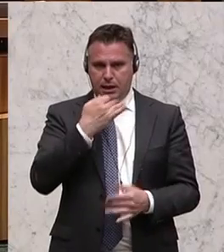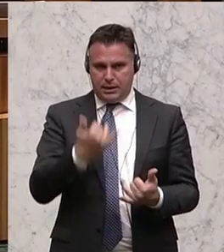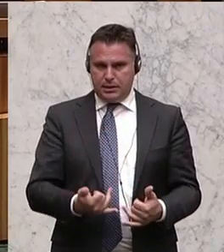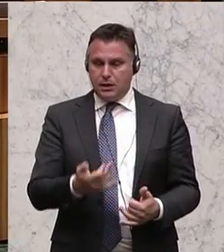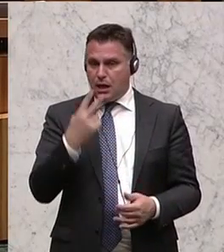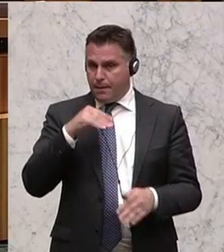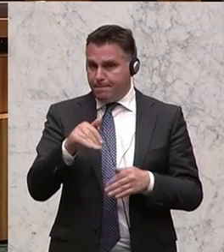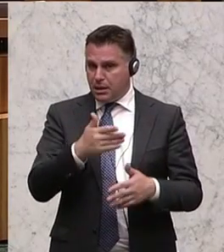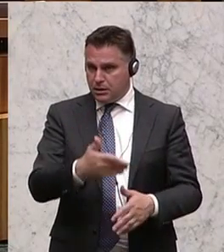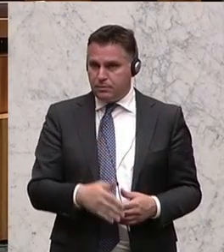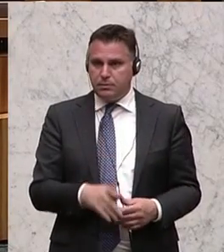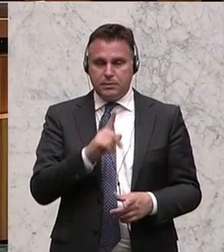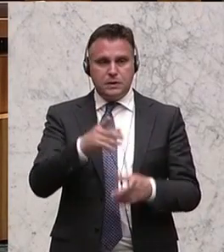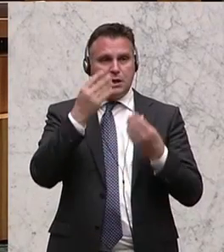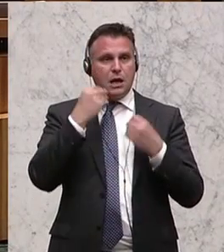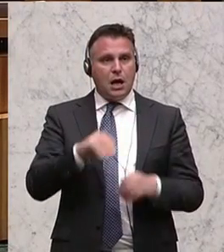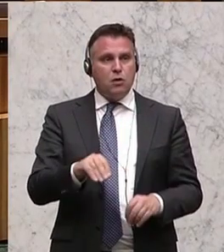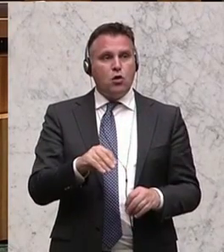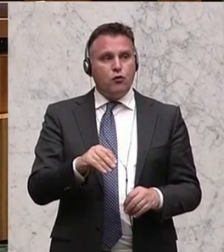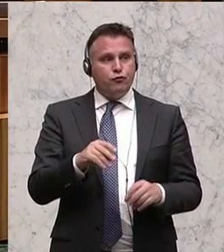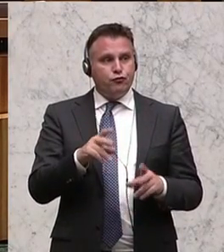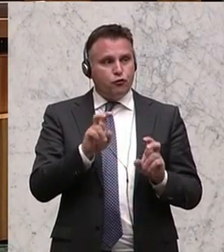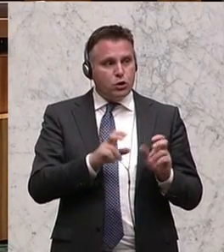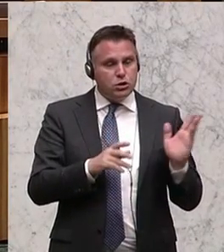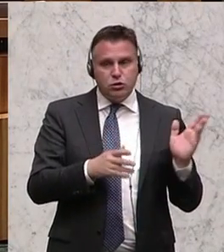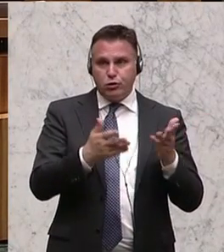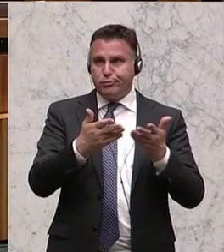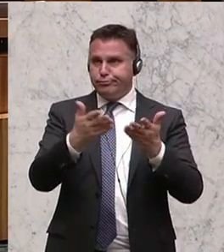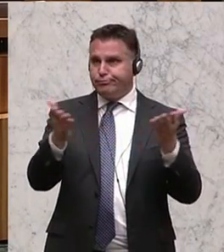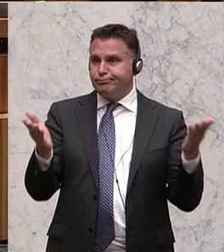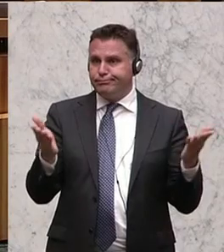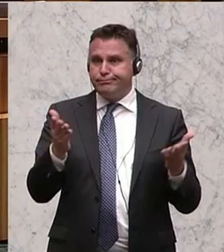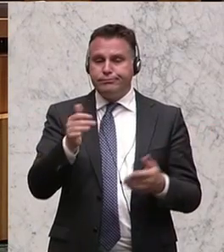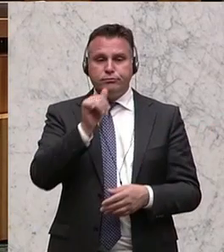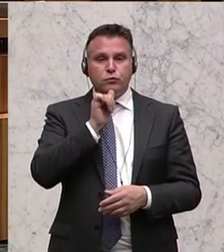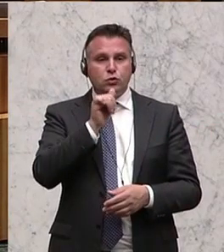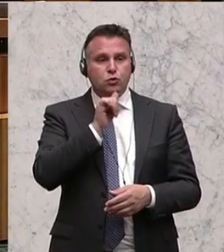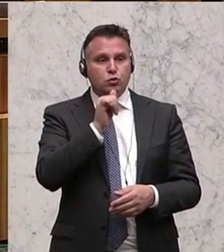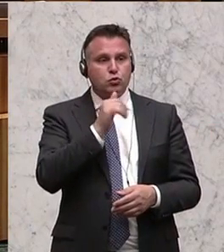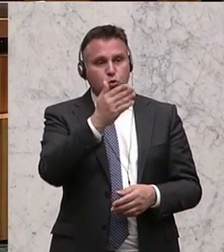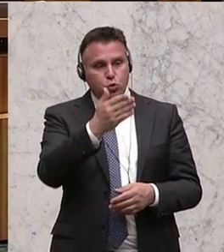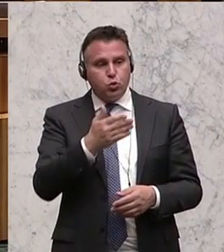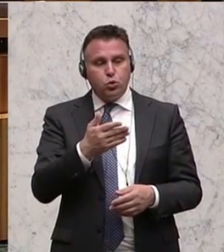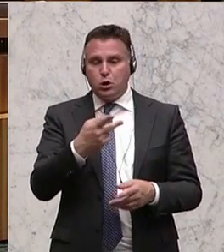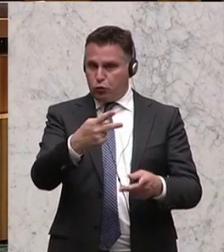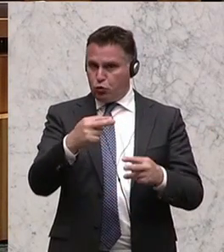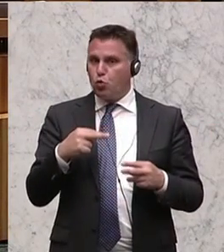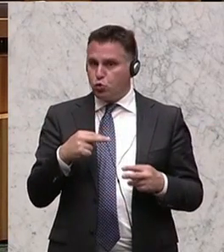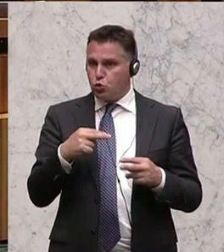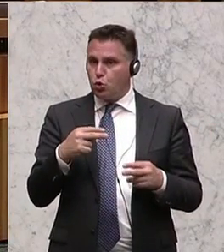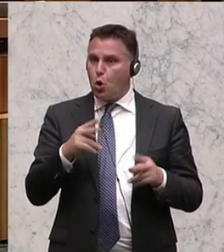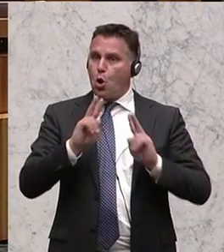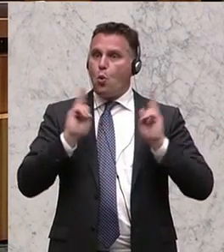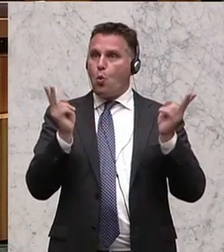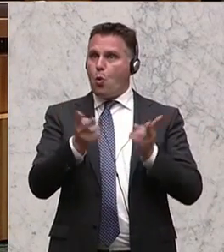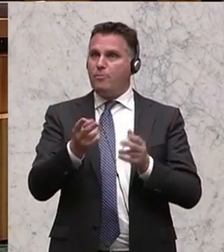Bitte, Herr Minister. Ja, sehr geehrte Frau Vorsitzende, Hohes Haus, die Grünen herzlich willkommen zurück in der Umweltpolitik. Es ist